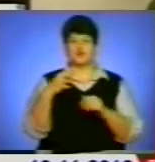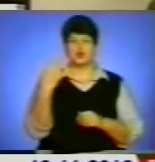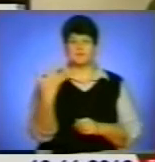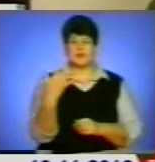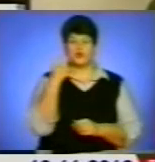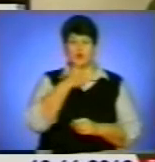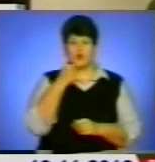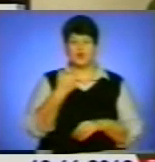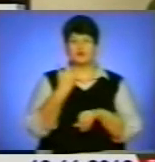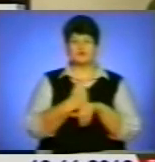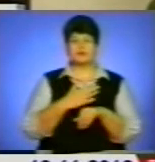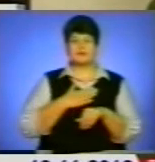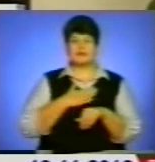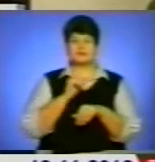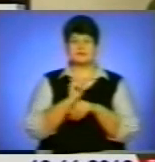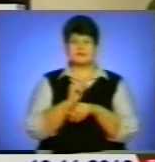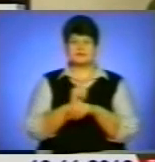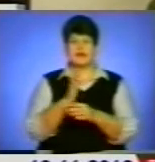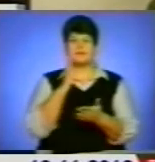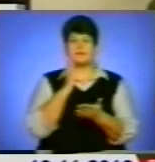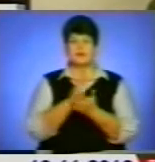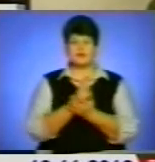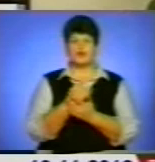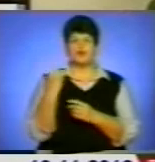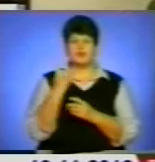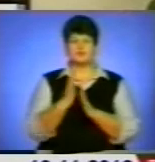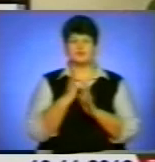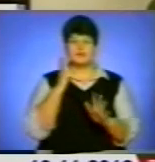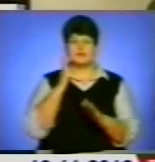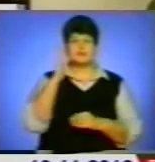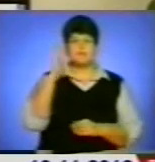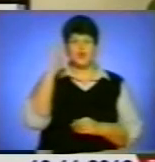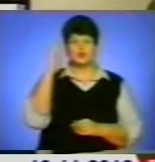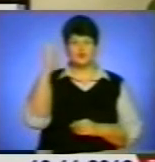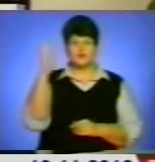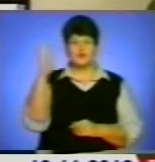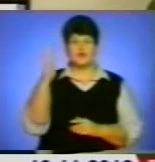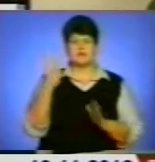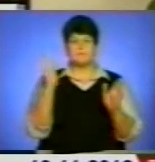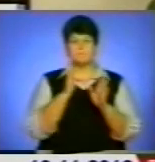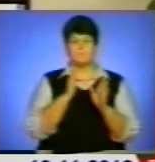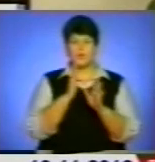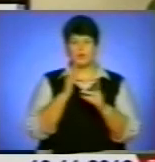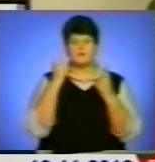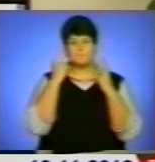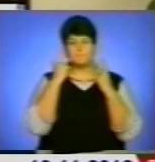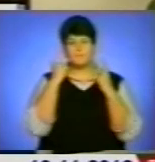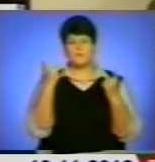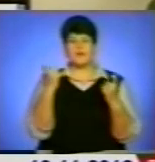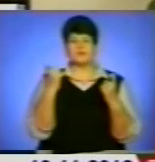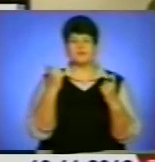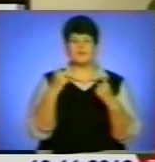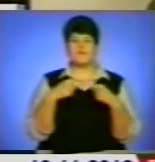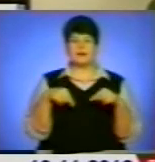завданнями є, перш за все, прогнозування погоди, попередження галузі